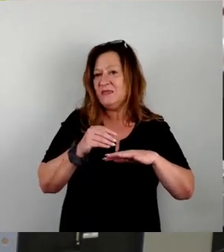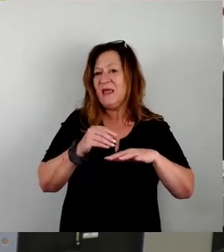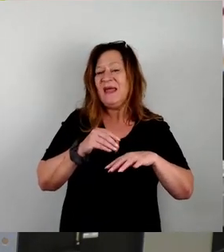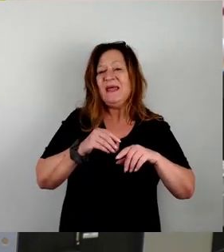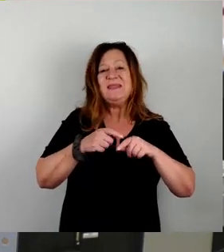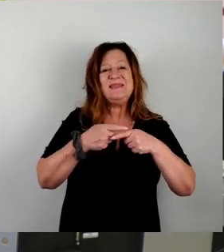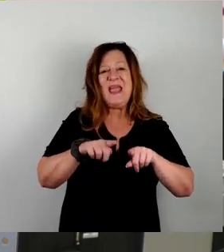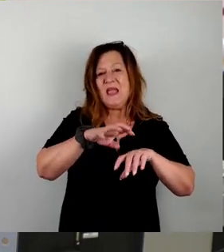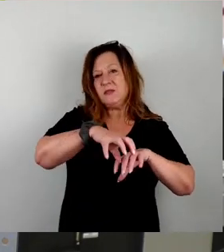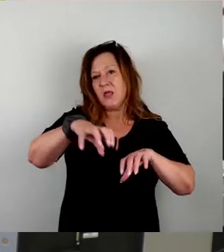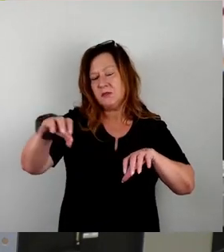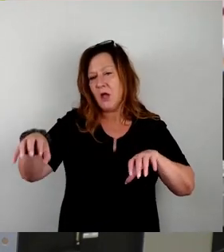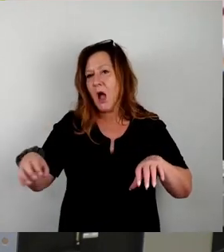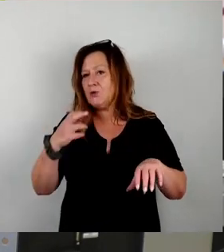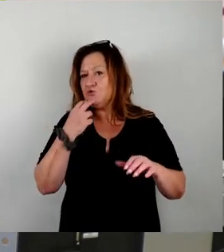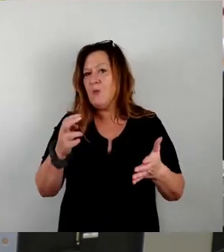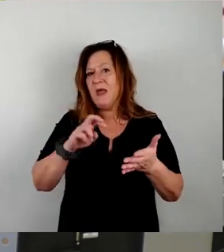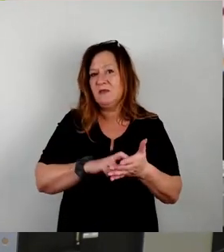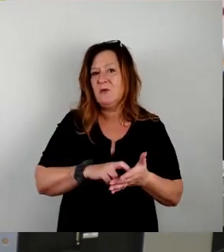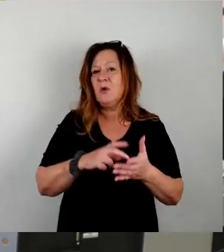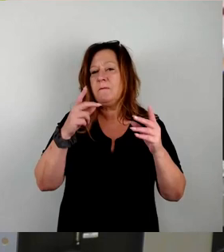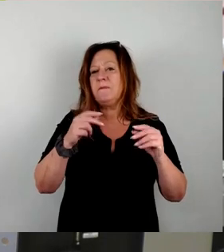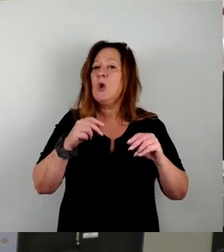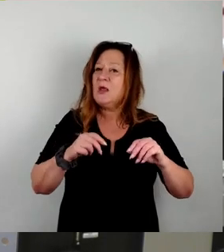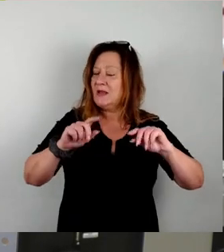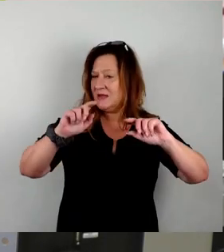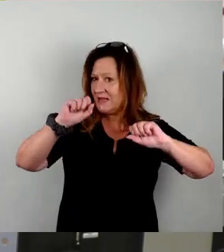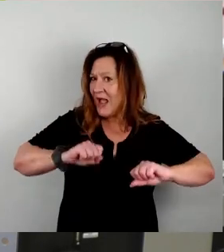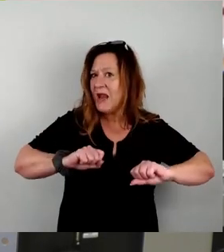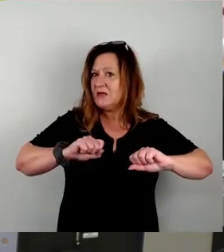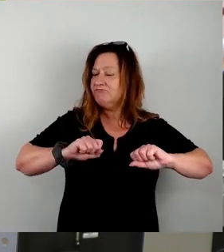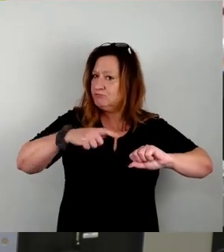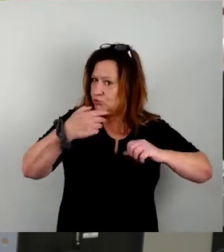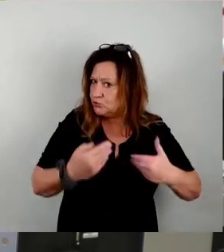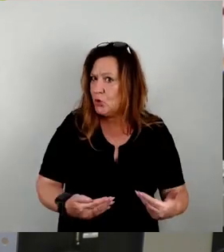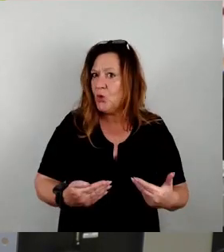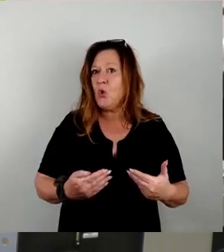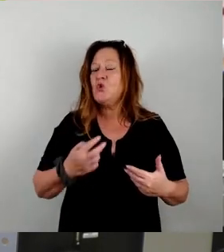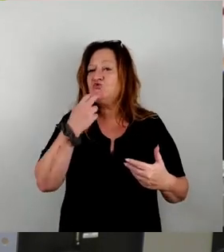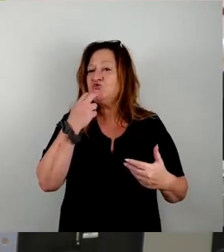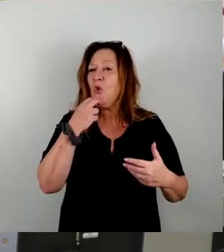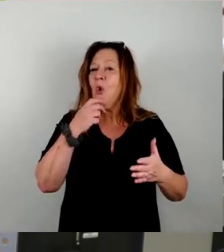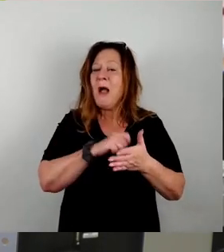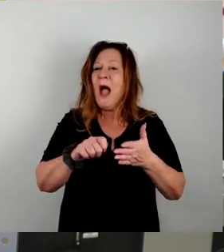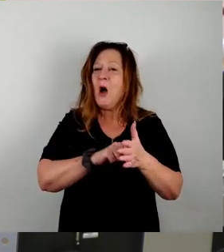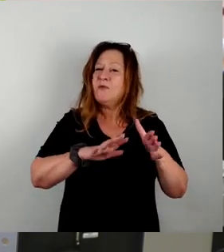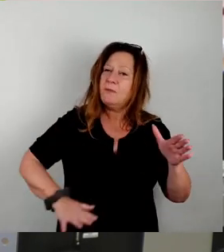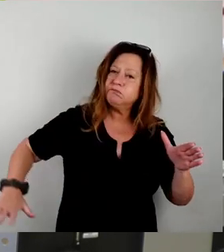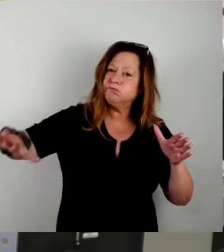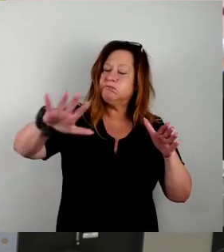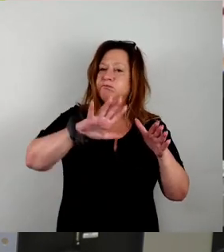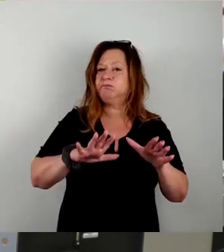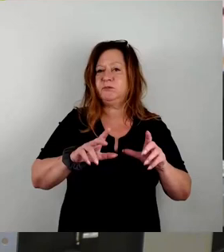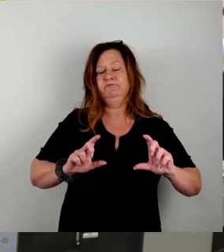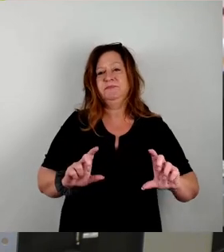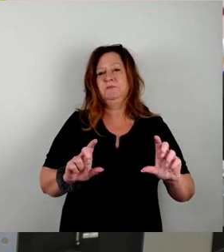Energien, können die Gefahr von großflächigen Stromausfällen vermindern. Dafür müssten wir allerdings auch bei der Notstromversorgung weg